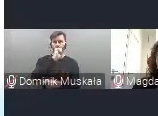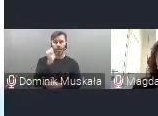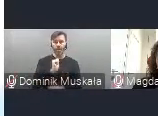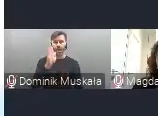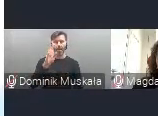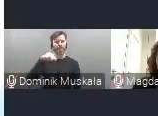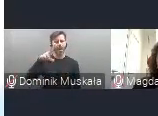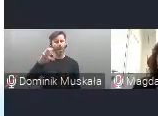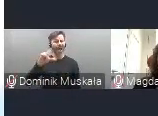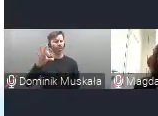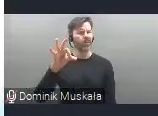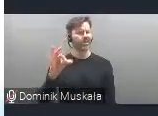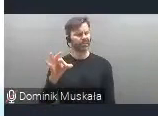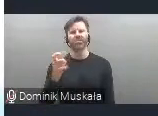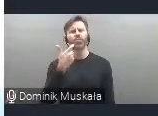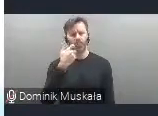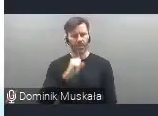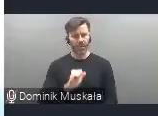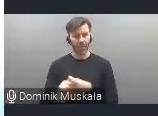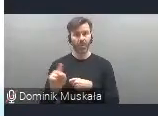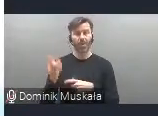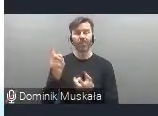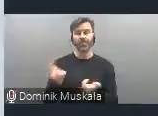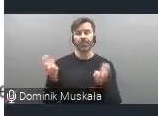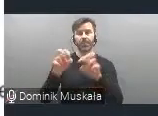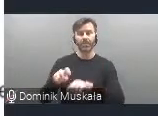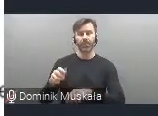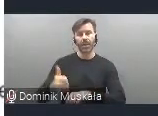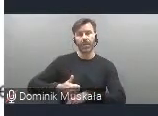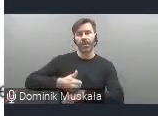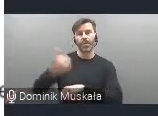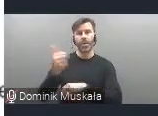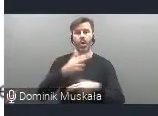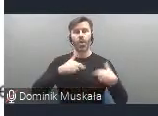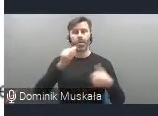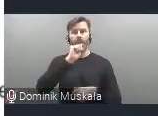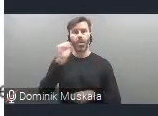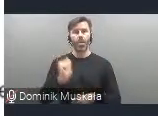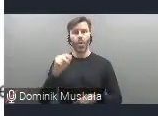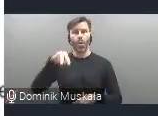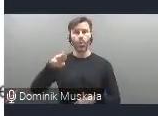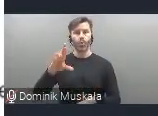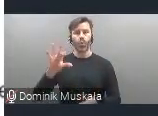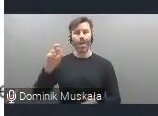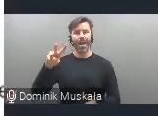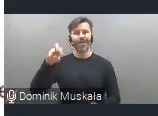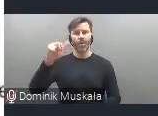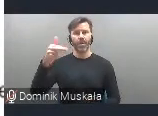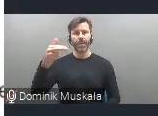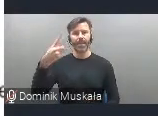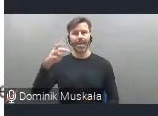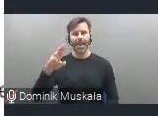to inicjatywa, którą powołała przewodnicząca Komisji Europejskiej Ursula von der Leyen w orędziu na